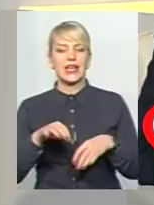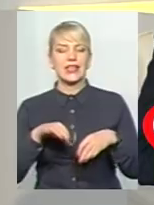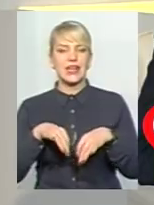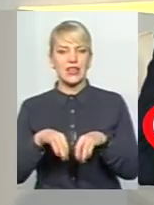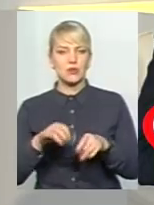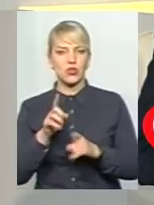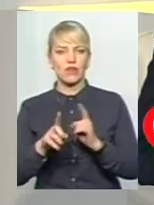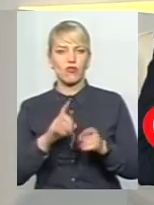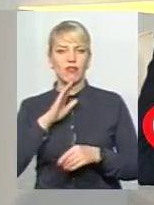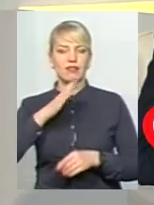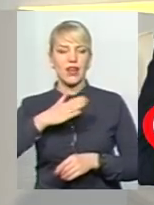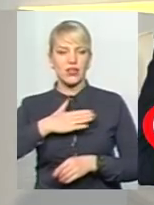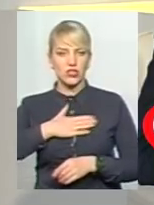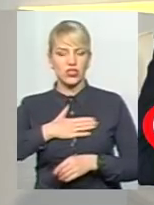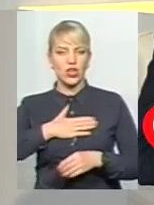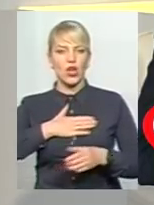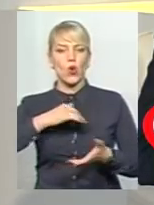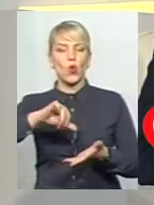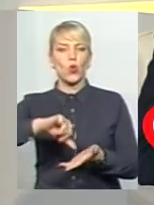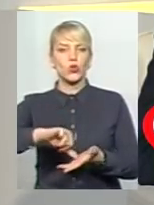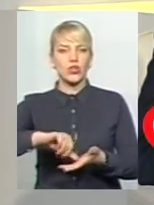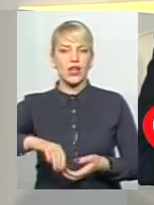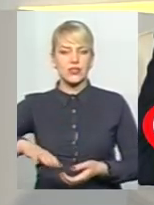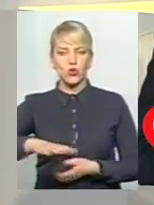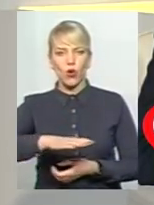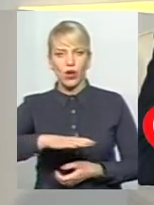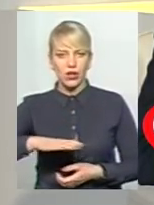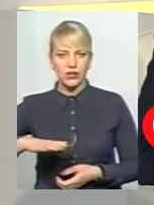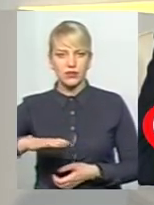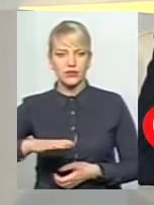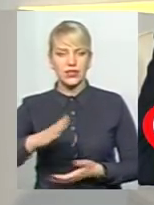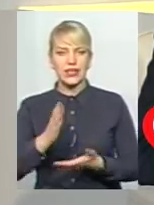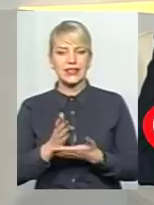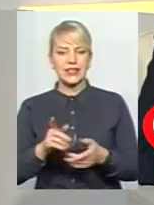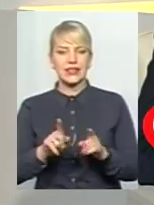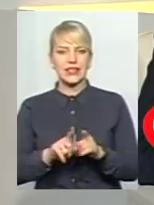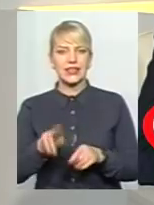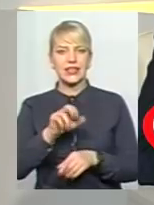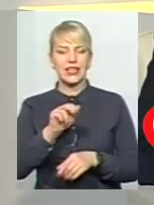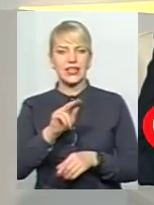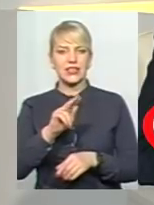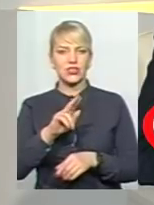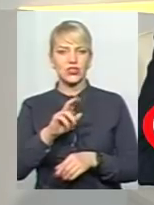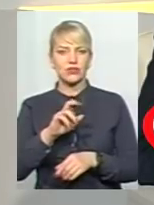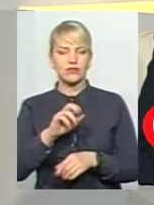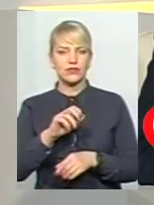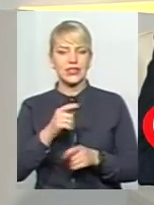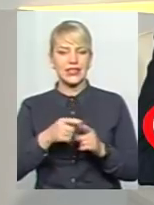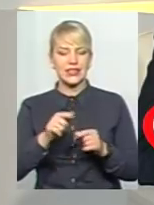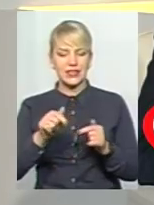на нашій учасці, є там дачні, і на цей